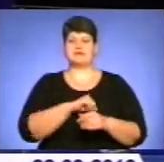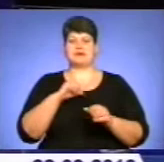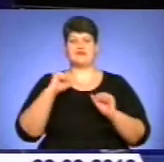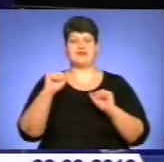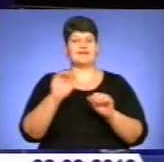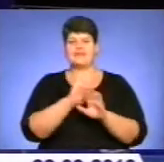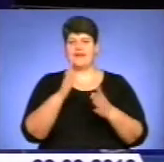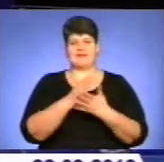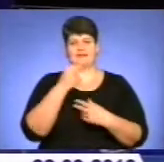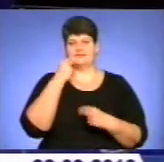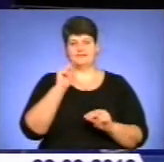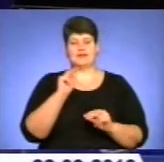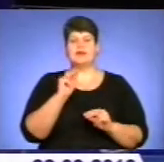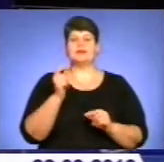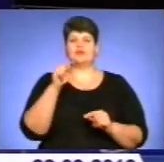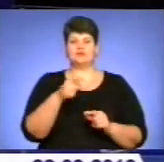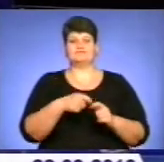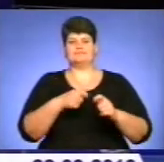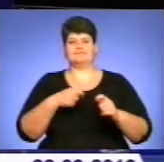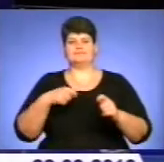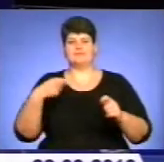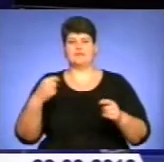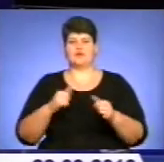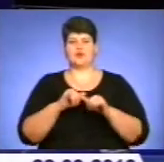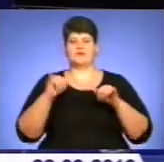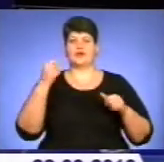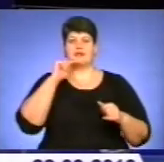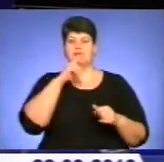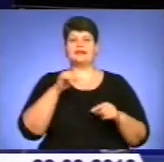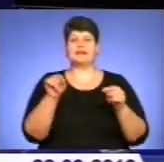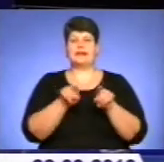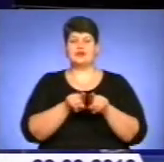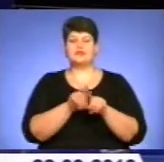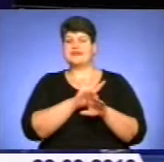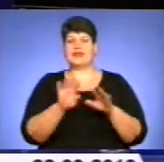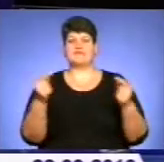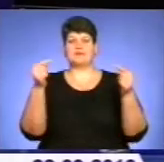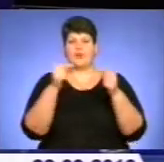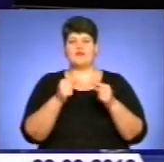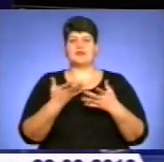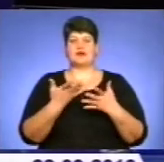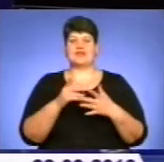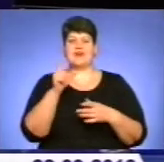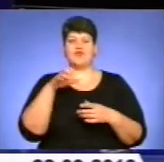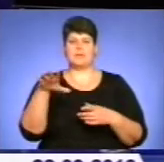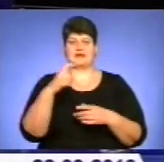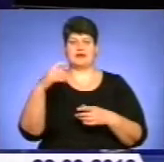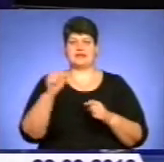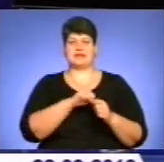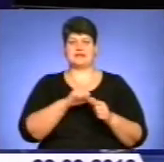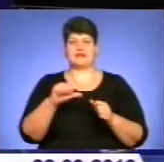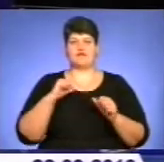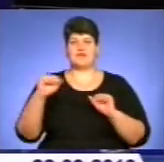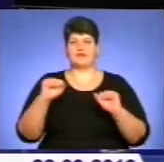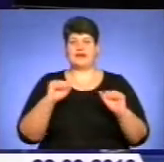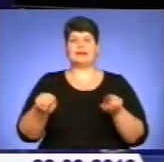неефективною і суттєво стримує розвиток економіки, а також не відповідає європейській хартії місцевого самоврядування. Тому